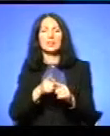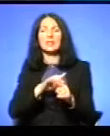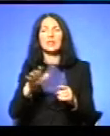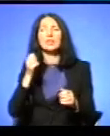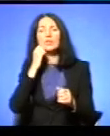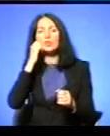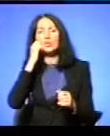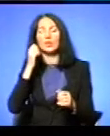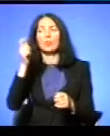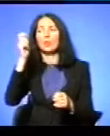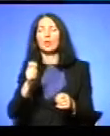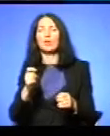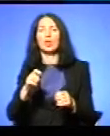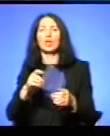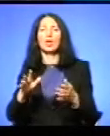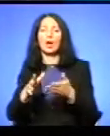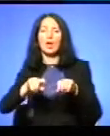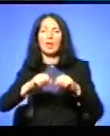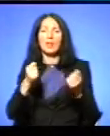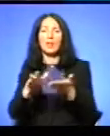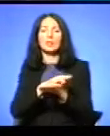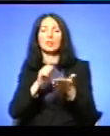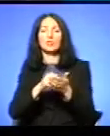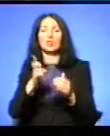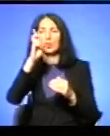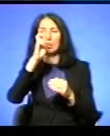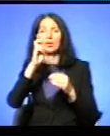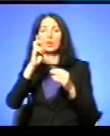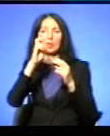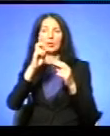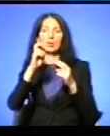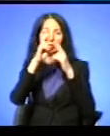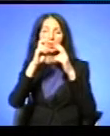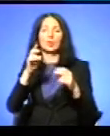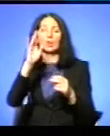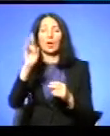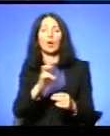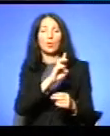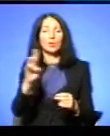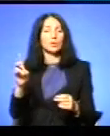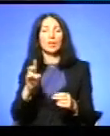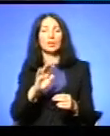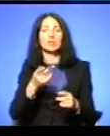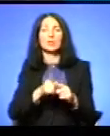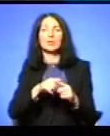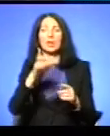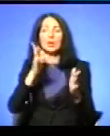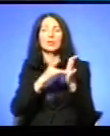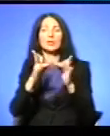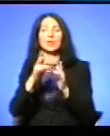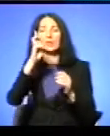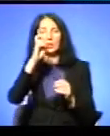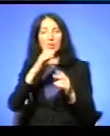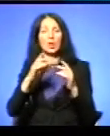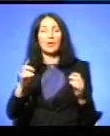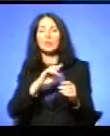Вирвати, пилитися з костелу Це християнський храм Це не синагога Це не мечеть І ці християни